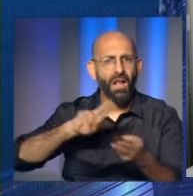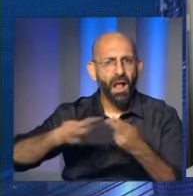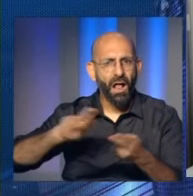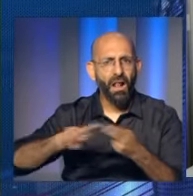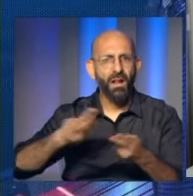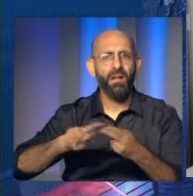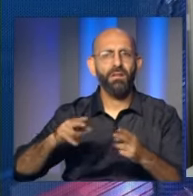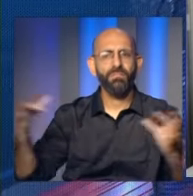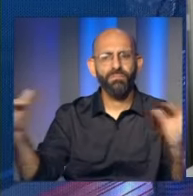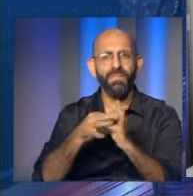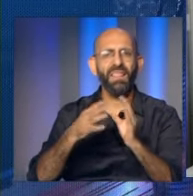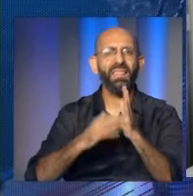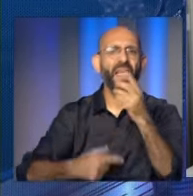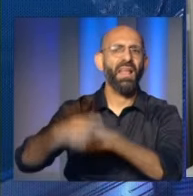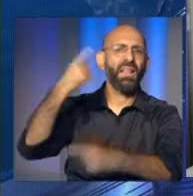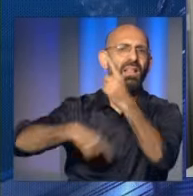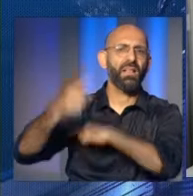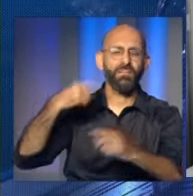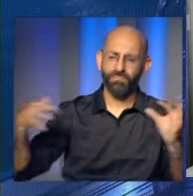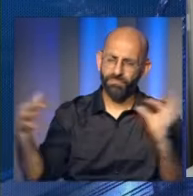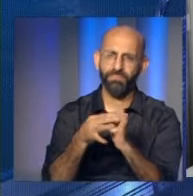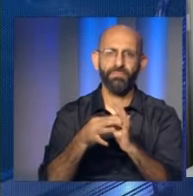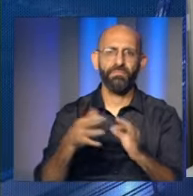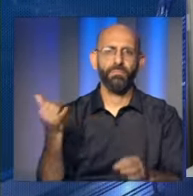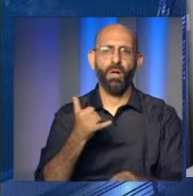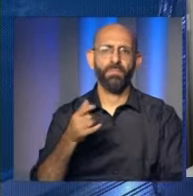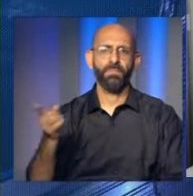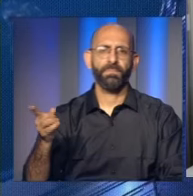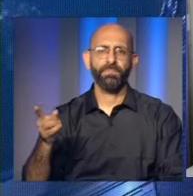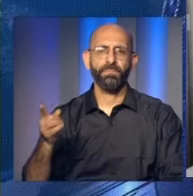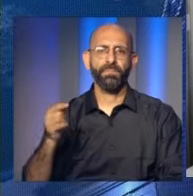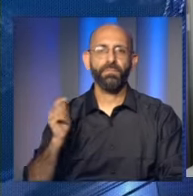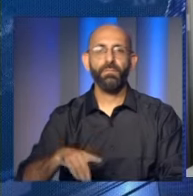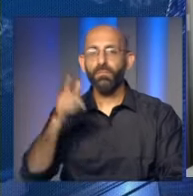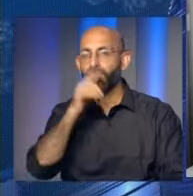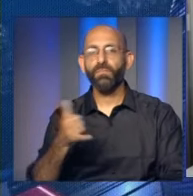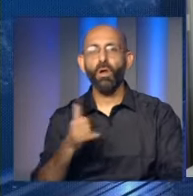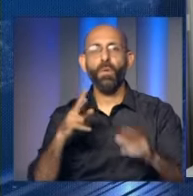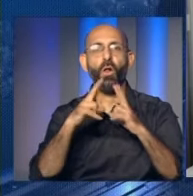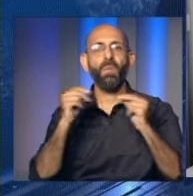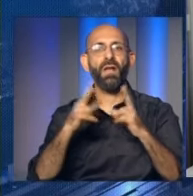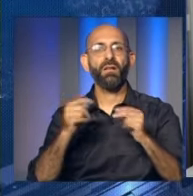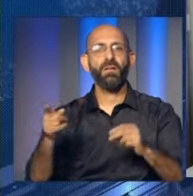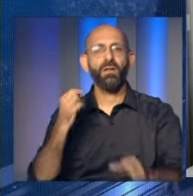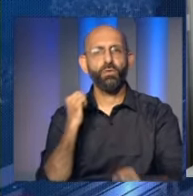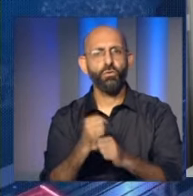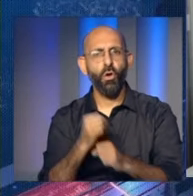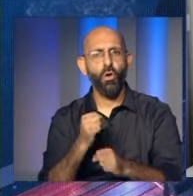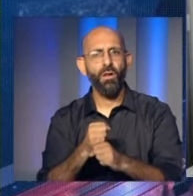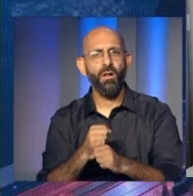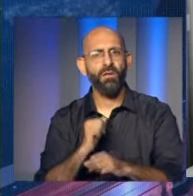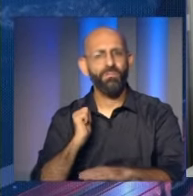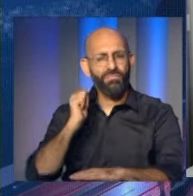للتطرق إلى الأوضاع السياسية وطرق البحث عن حلول الأزمات الراهنة انسجاما مع العلاقات التاريخية